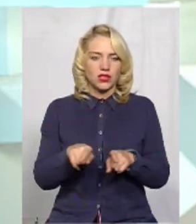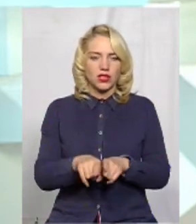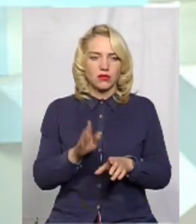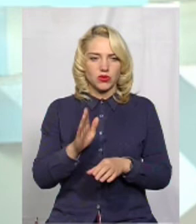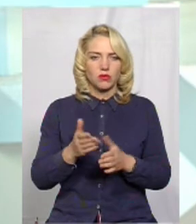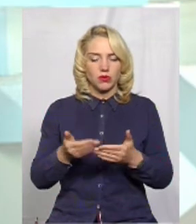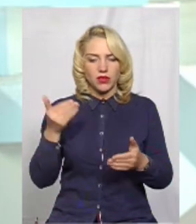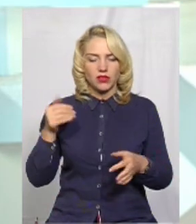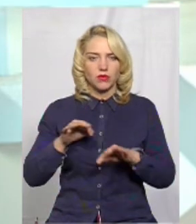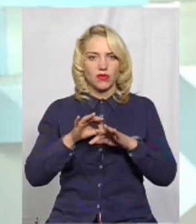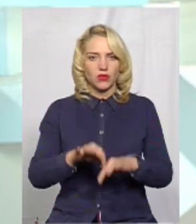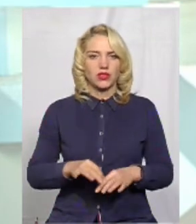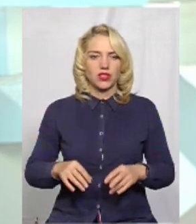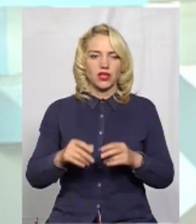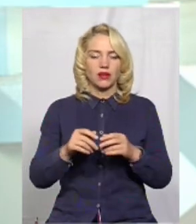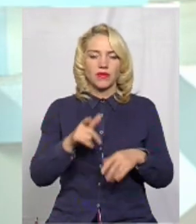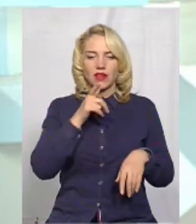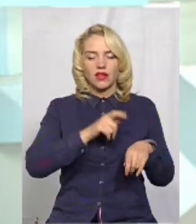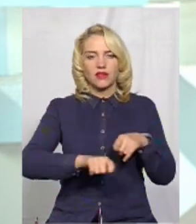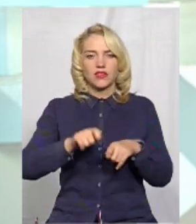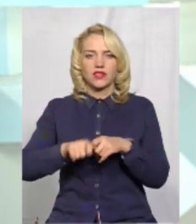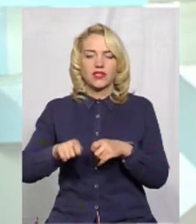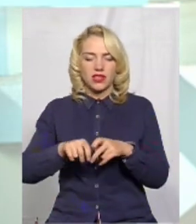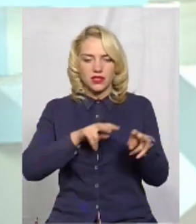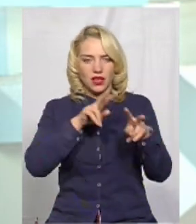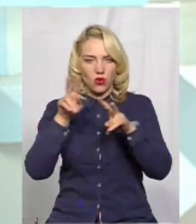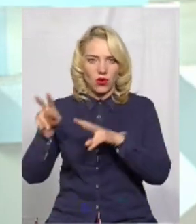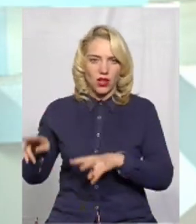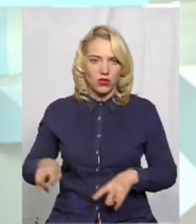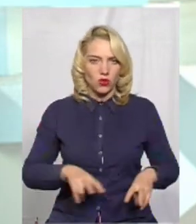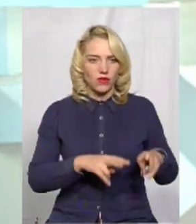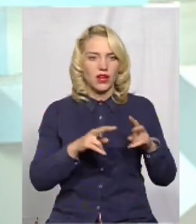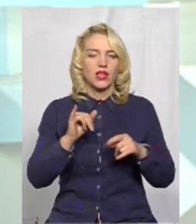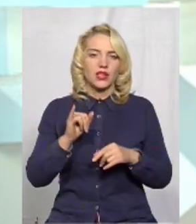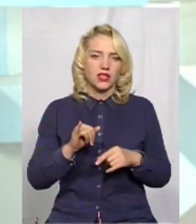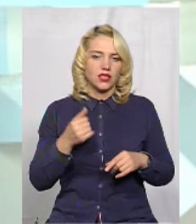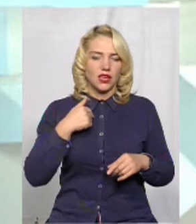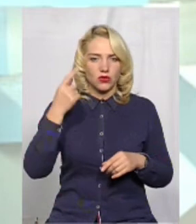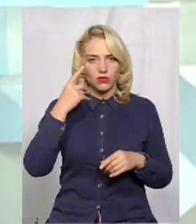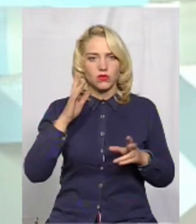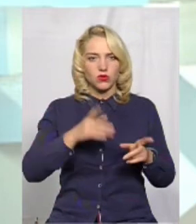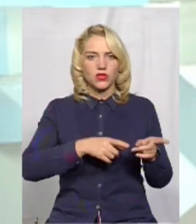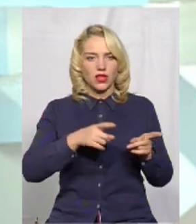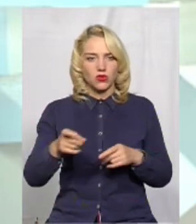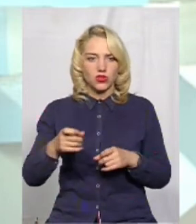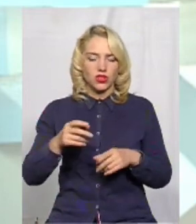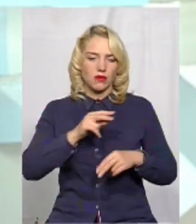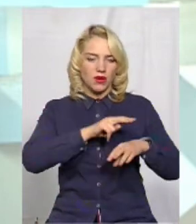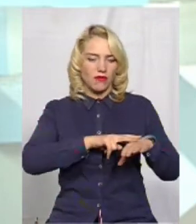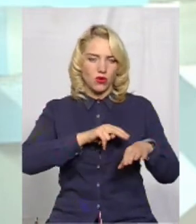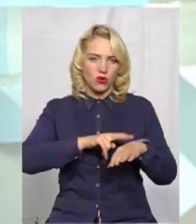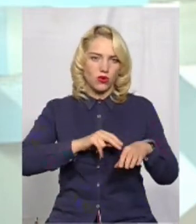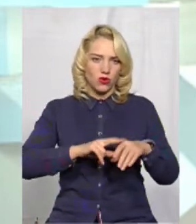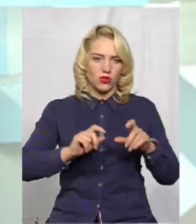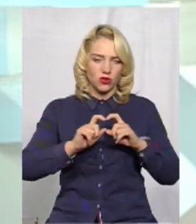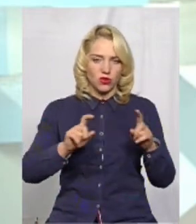така буде попередньо проведена інвентаризація оглядова. І, я думаю, ми залучимо правоохоронні органи